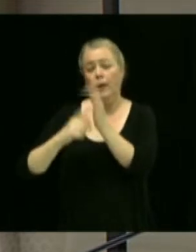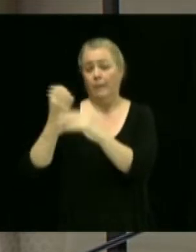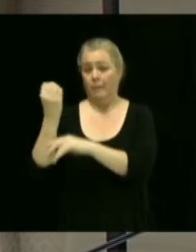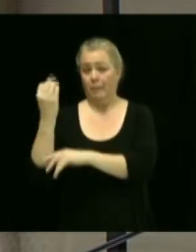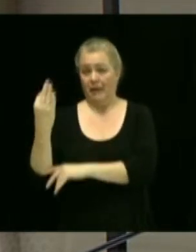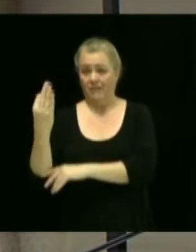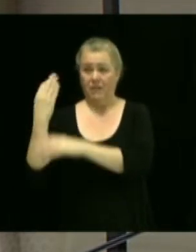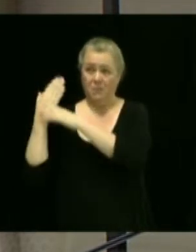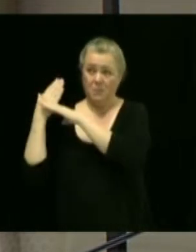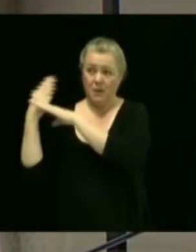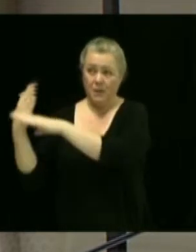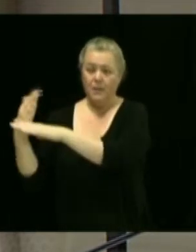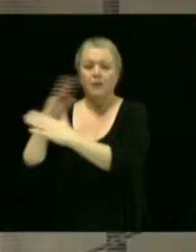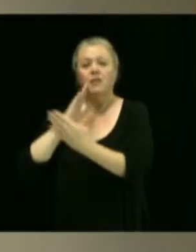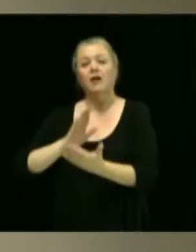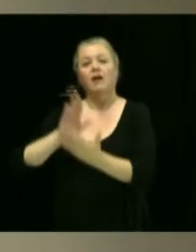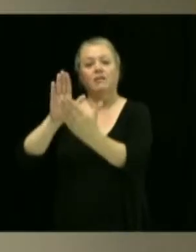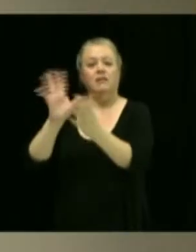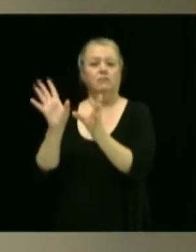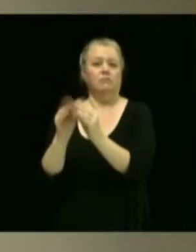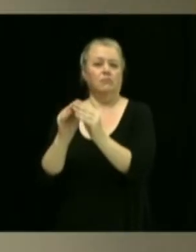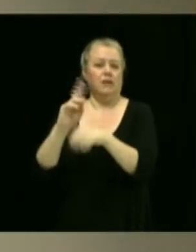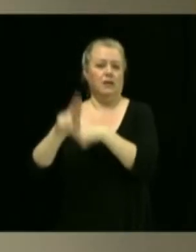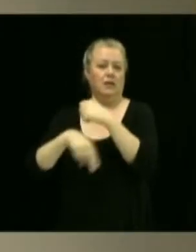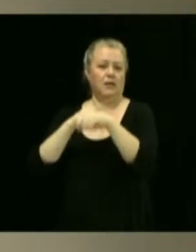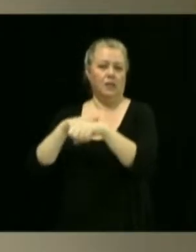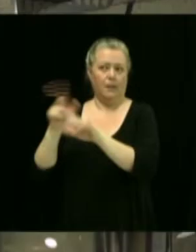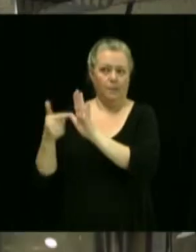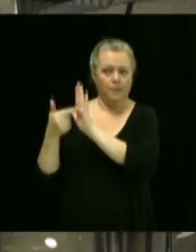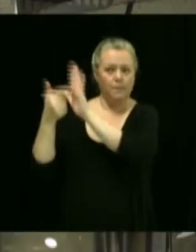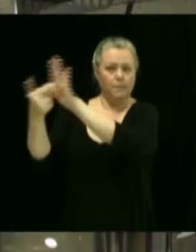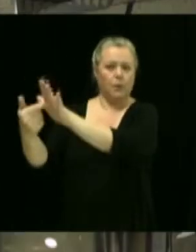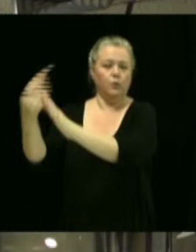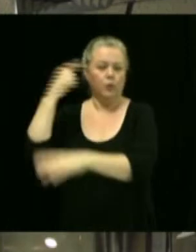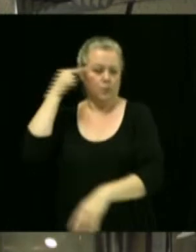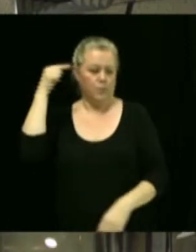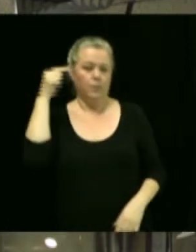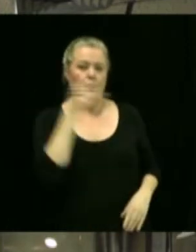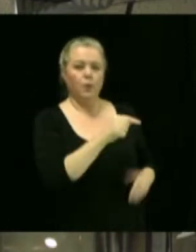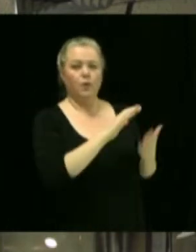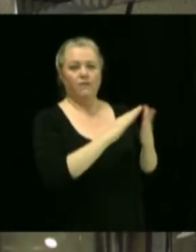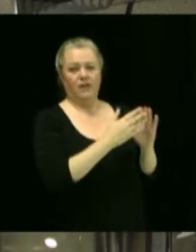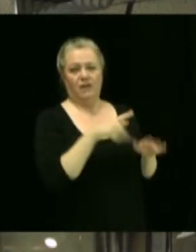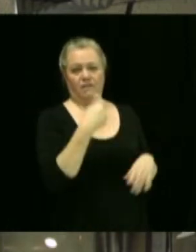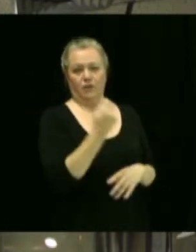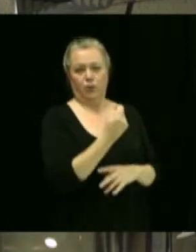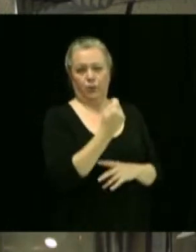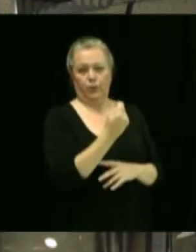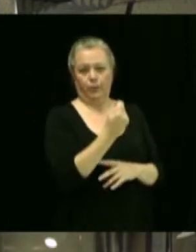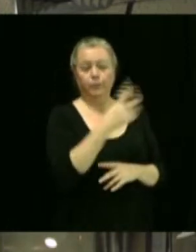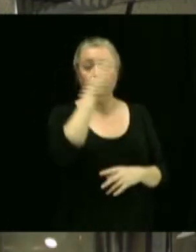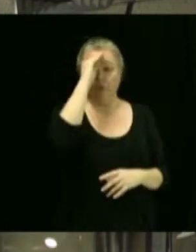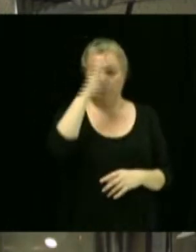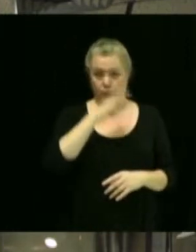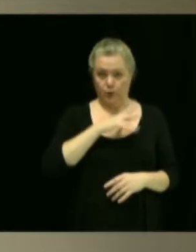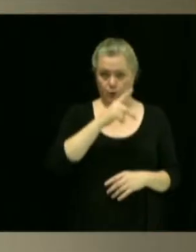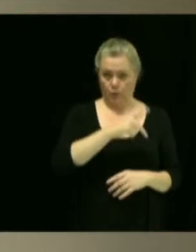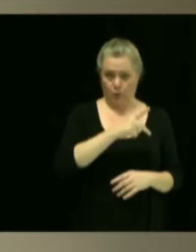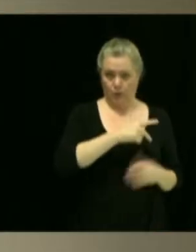et au nom de la Ville de Victoriaville. Parfait. M. Paulin. M. Poisson.